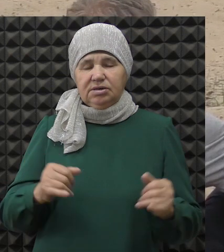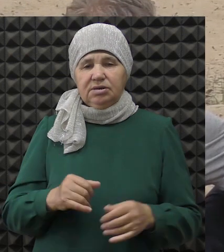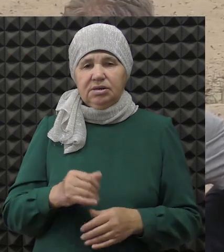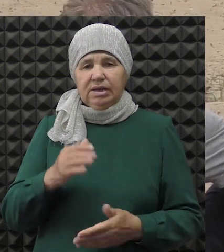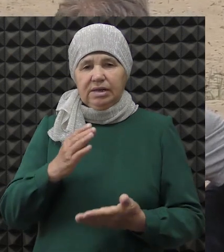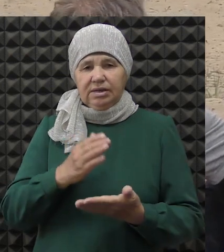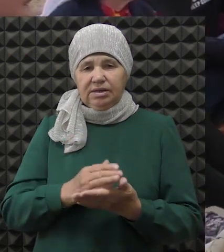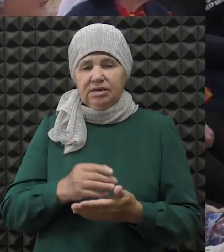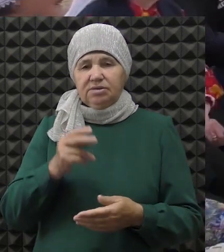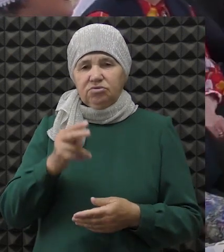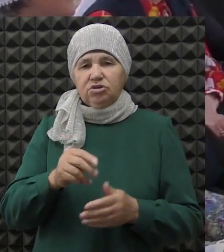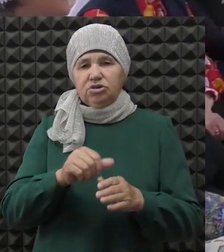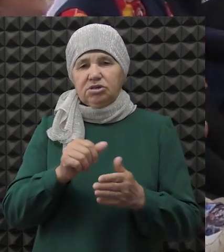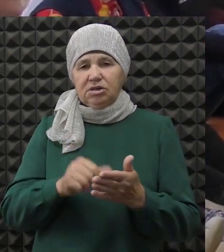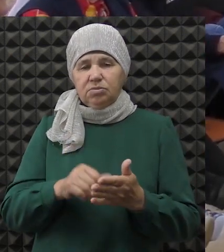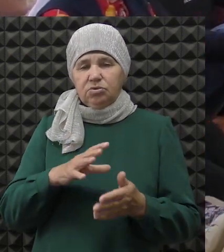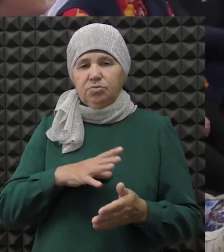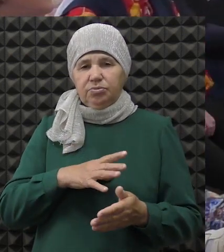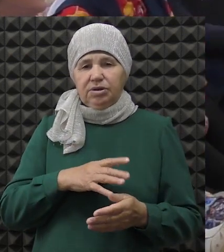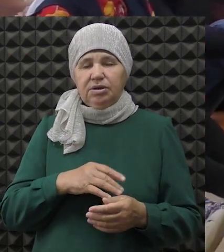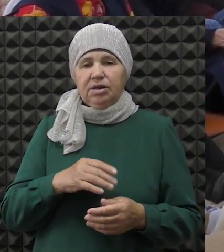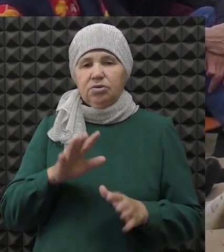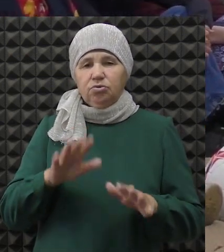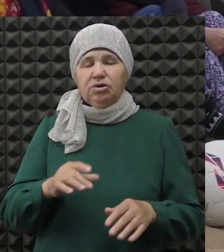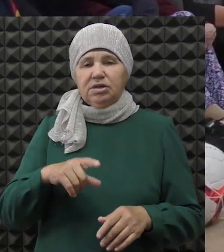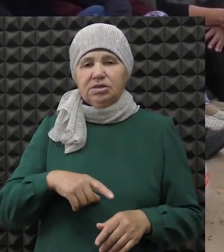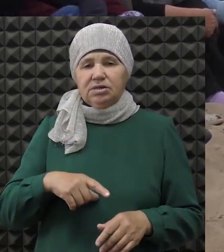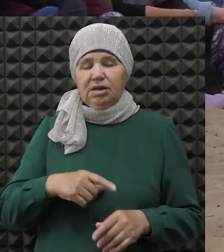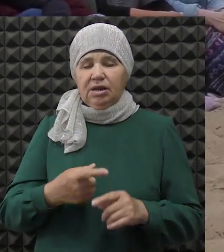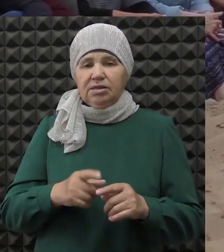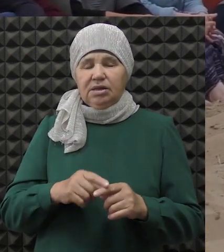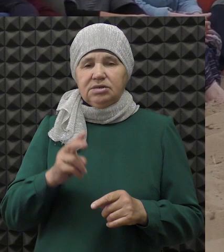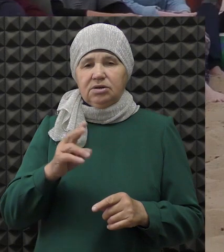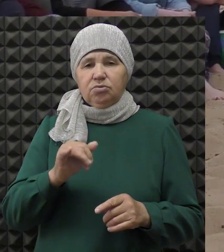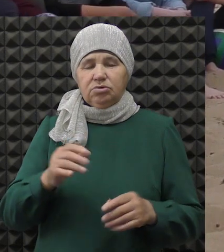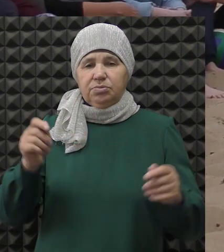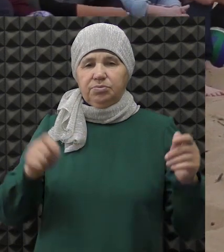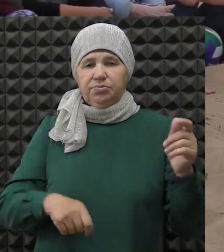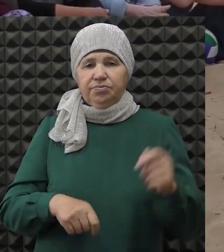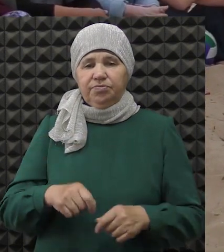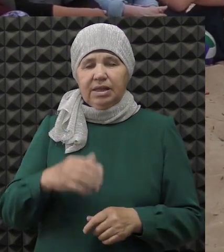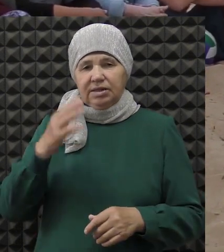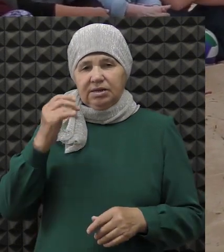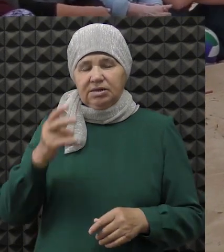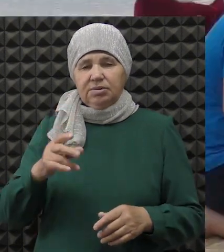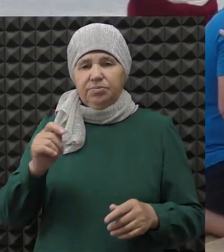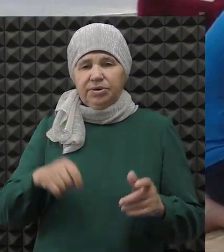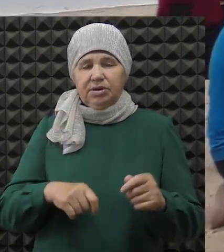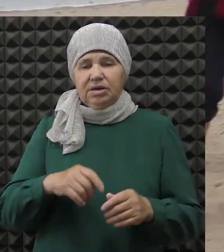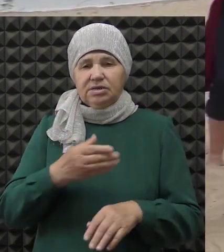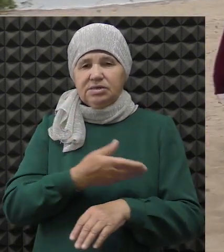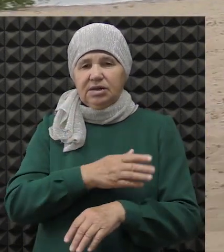Если в 2016 году курсанты были только из Казани, то же на эти курсы помимо жителей Казани и Татарстана